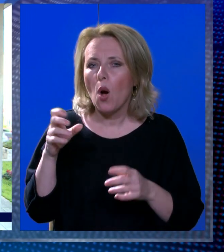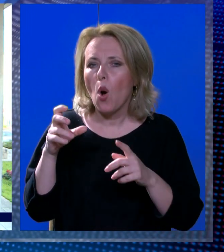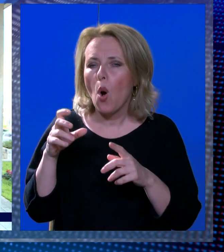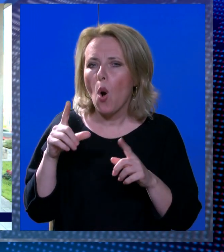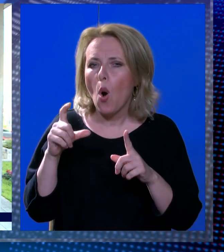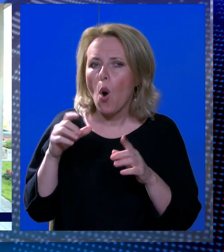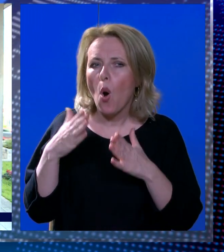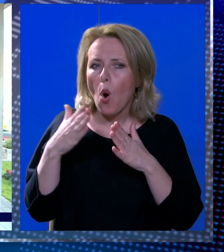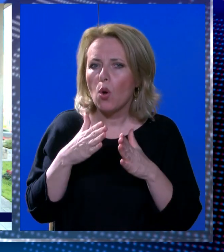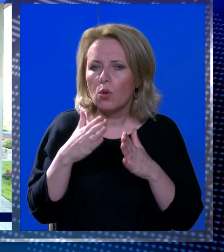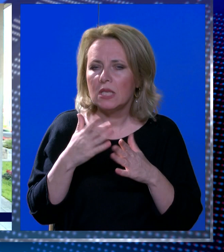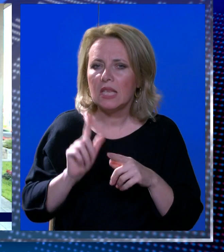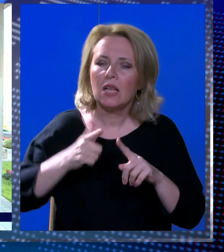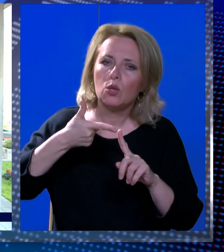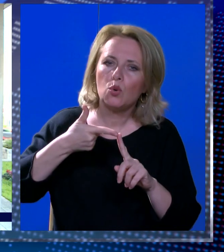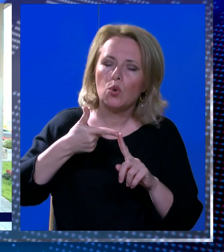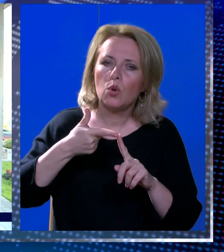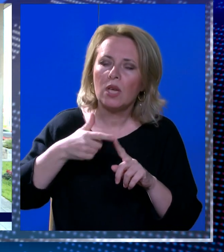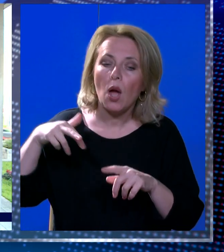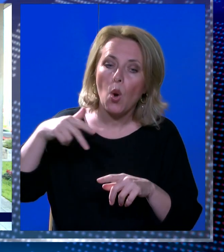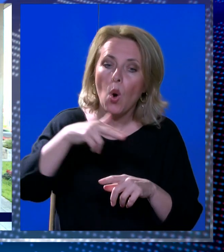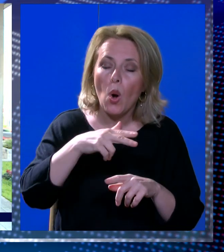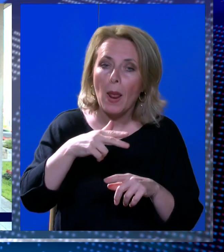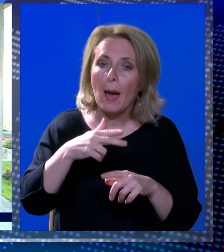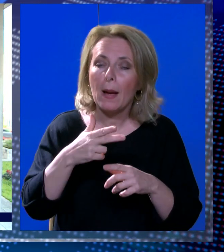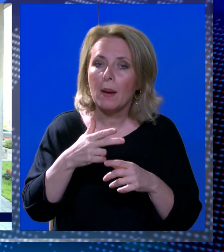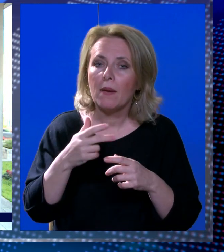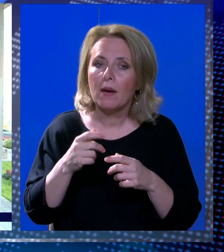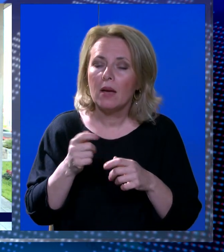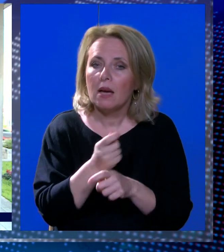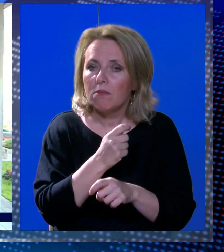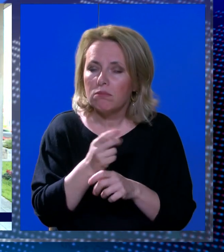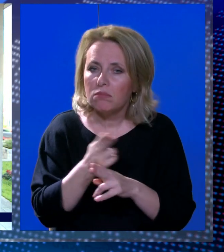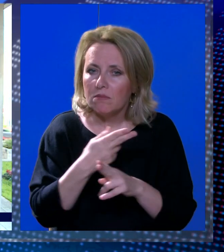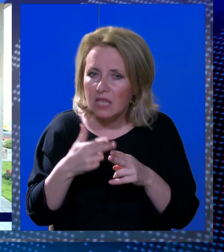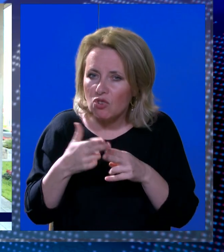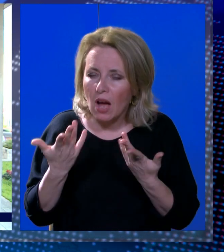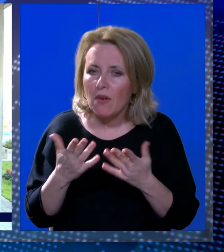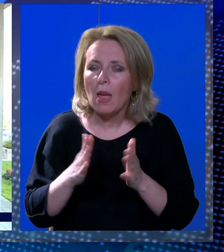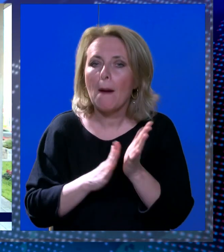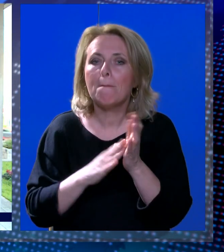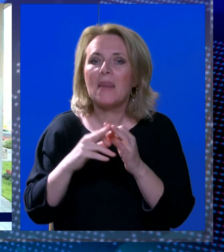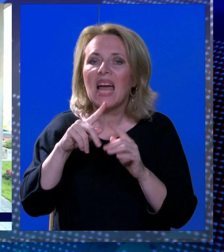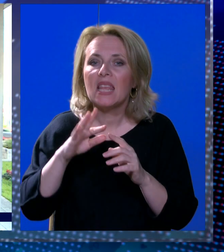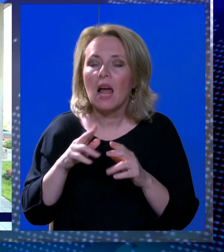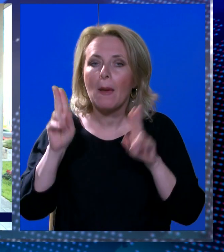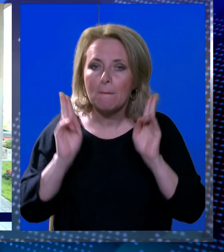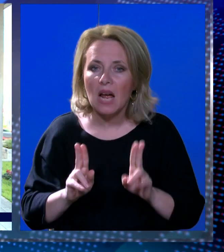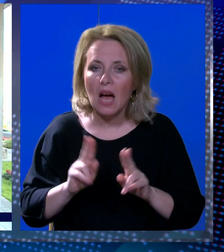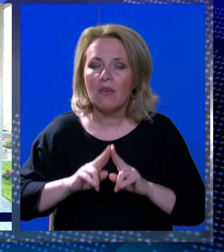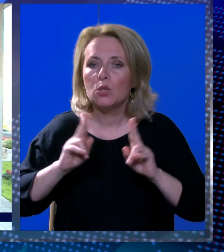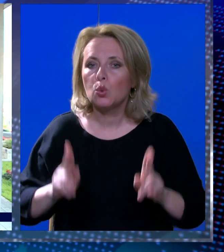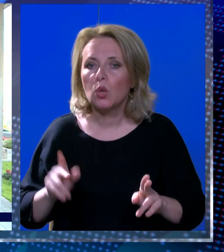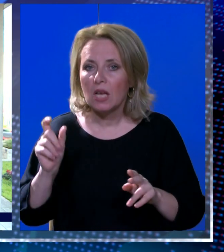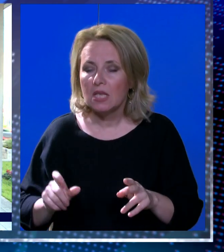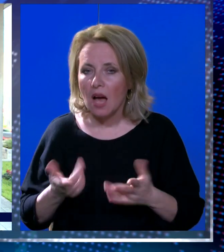drugi korak ureženja materialnih prava sudaca, odnosno počinjanje procedure